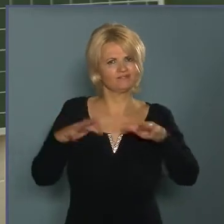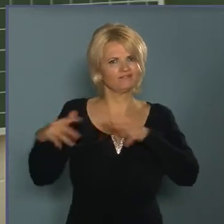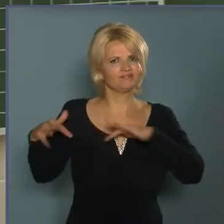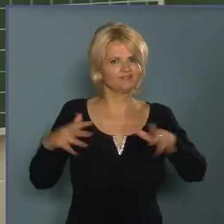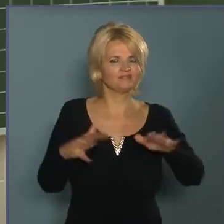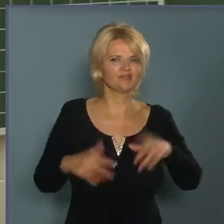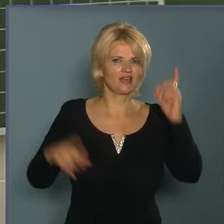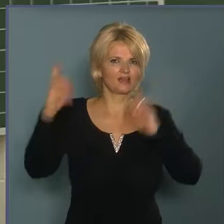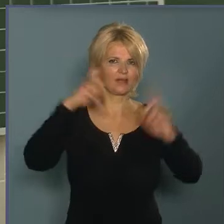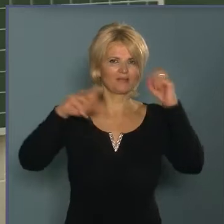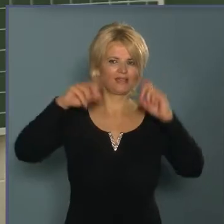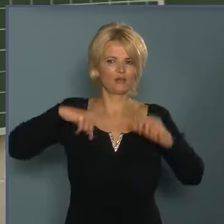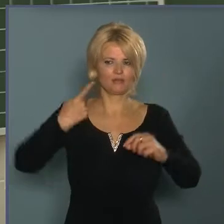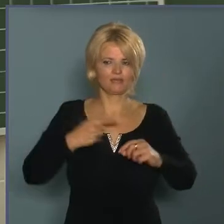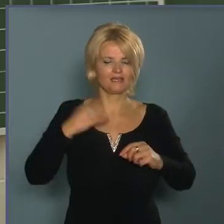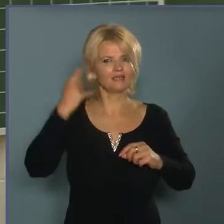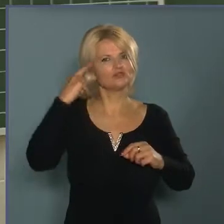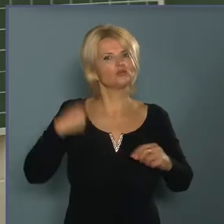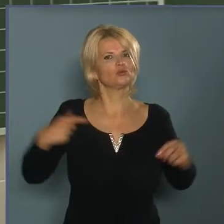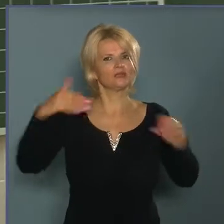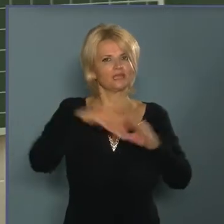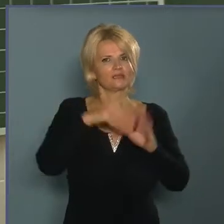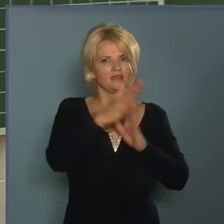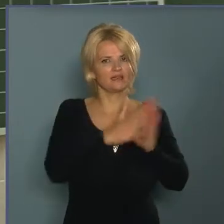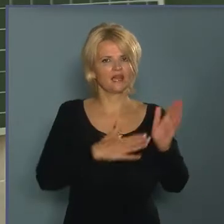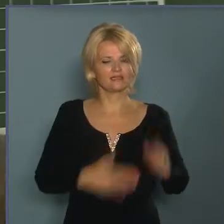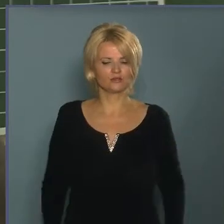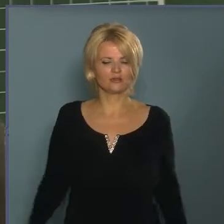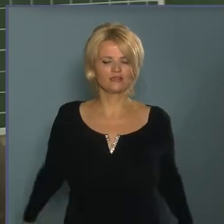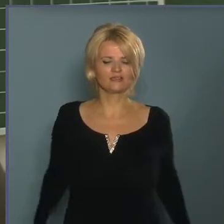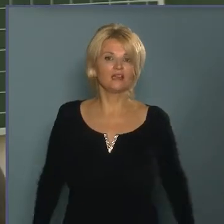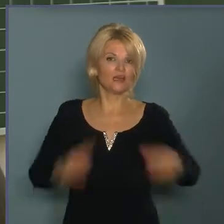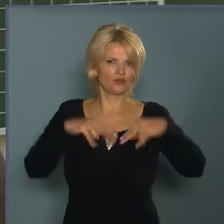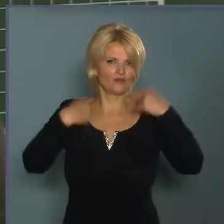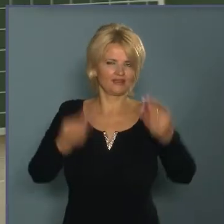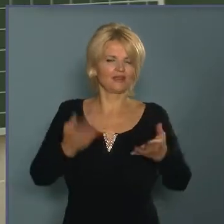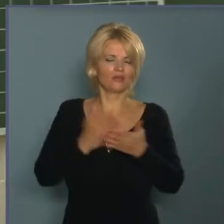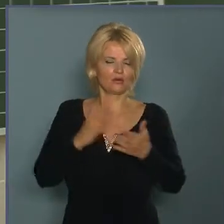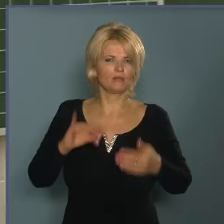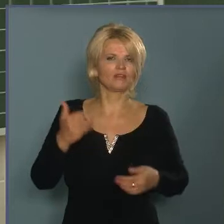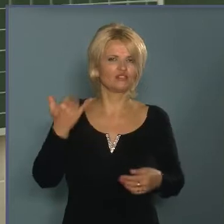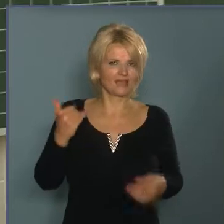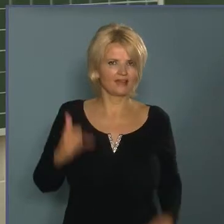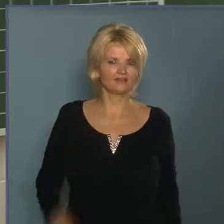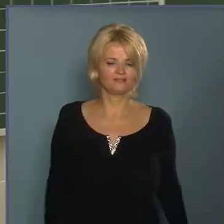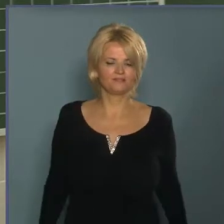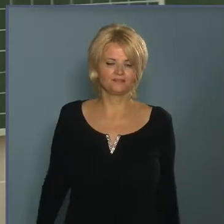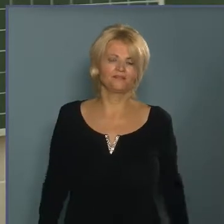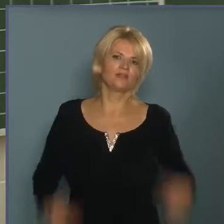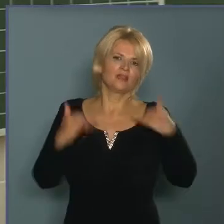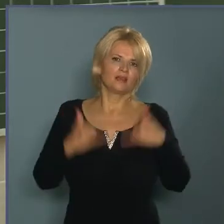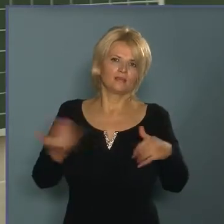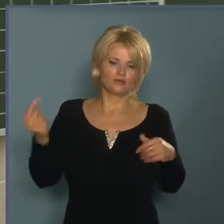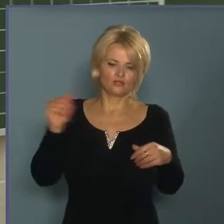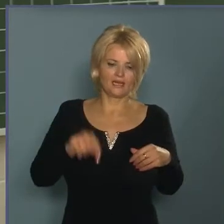úgyhogy reméljük, hogy mi is részt tudunk venni a kezdésem. És esetleg egy következő alkalommal is. Igen, most